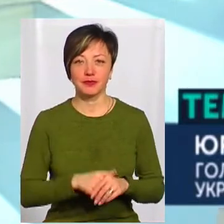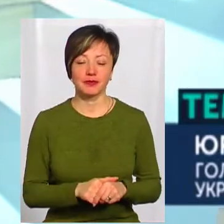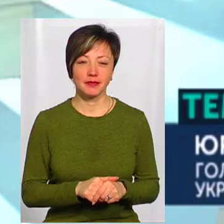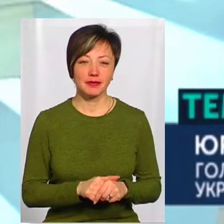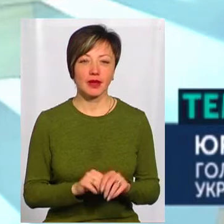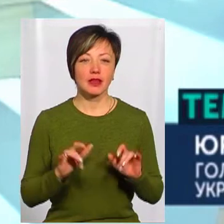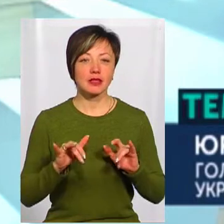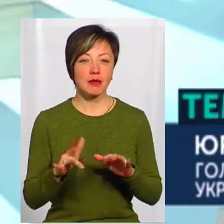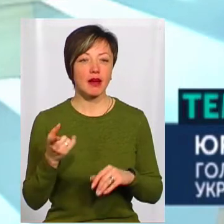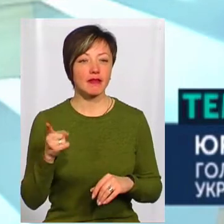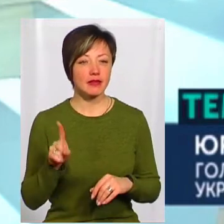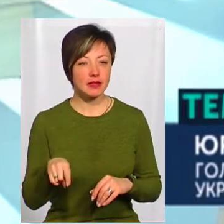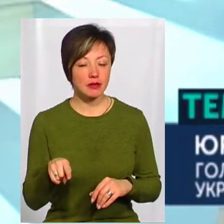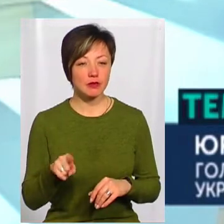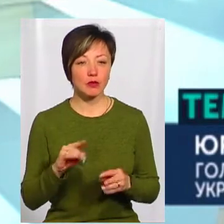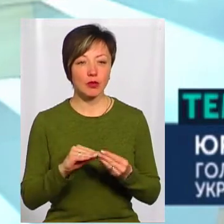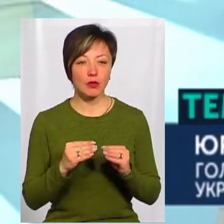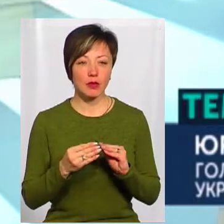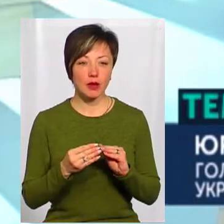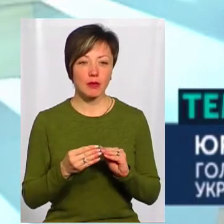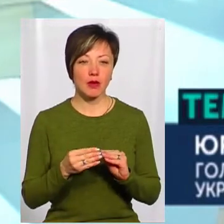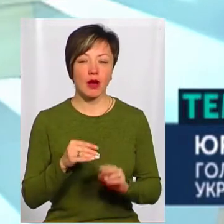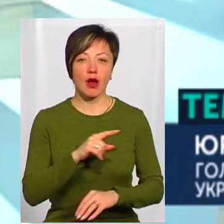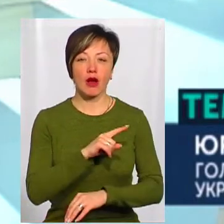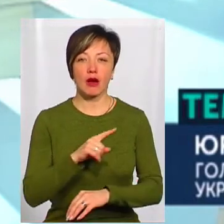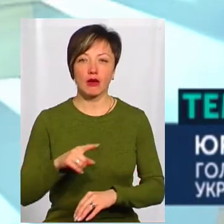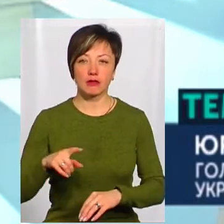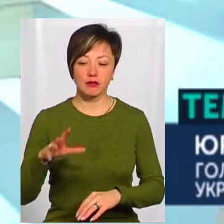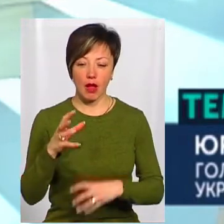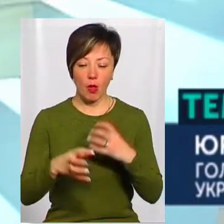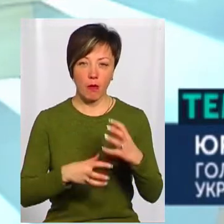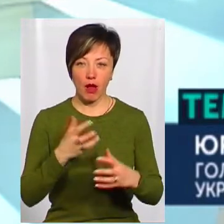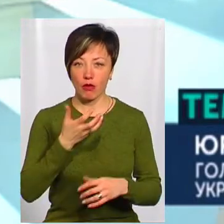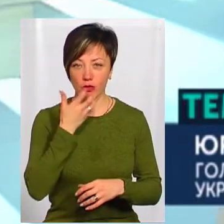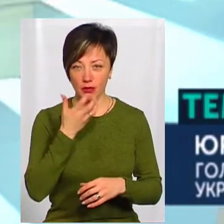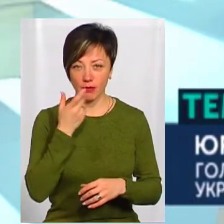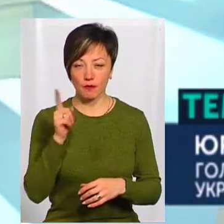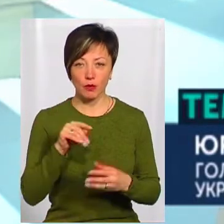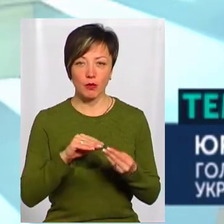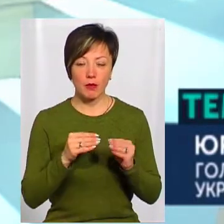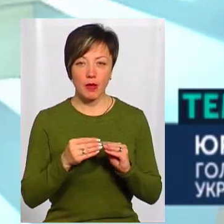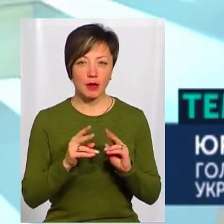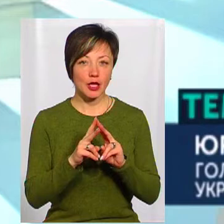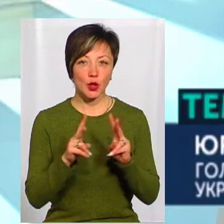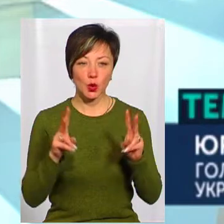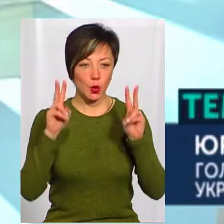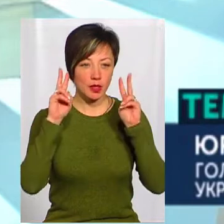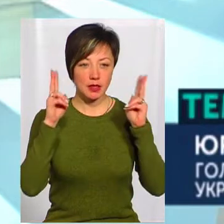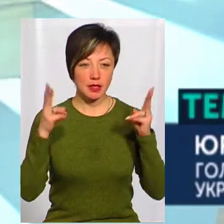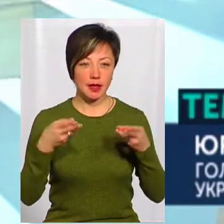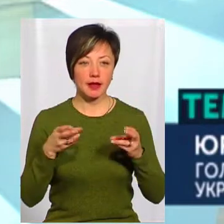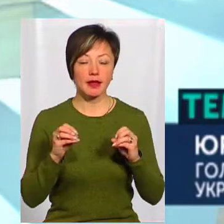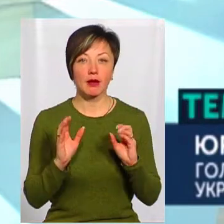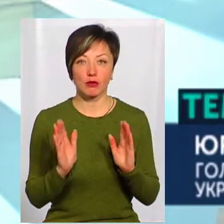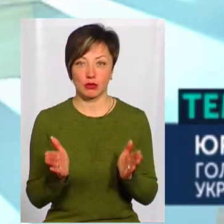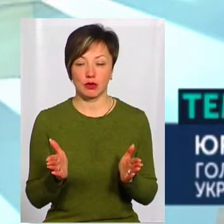справа в тім, що в чому проблема глобального потеплення, вам скажу. В тому проблема, що ніхто не знає, де